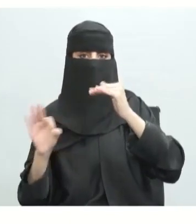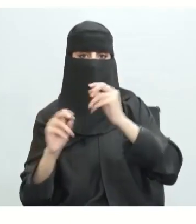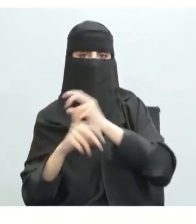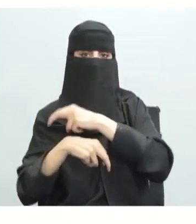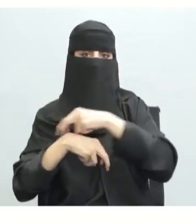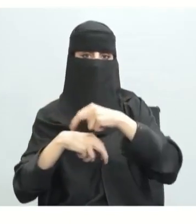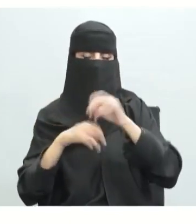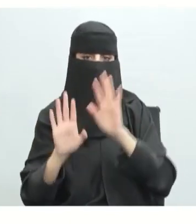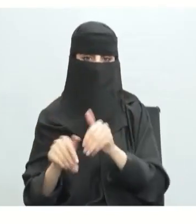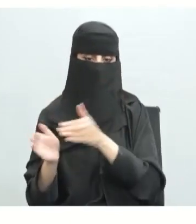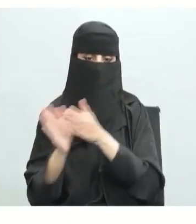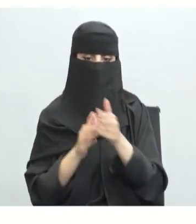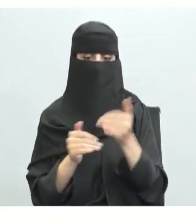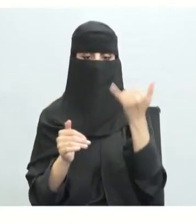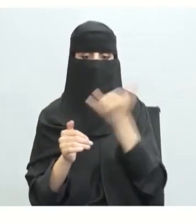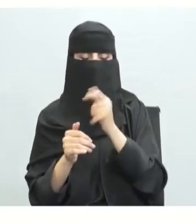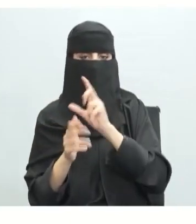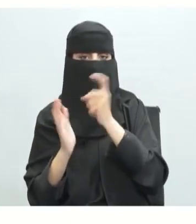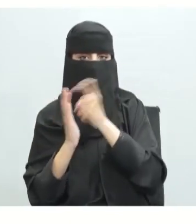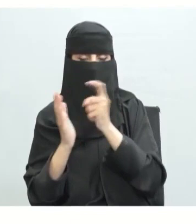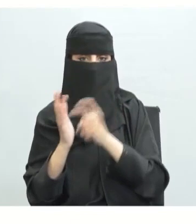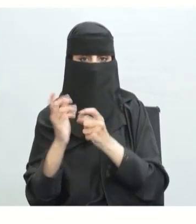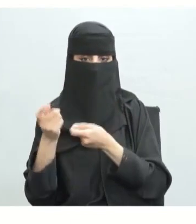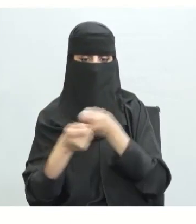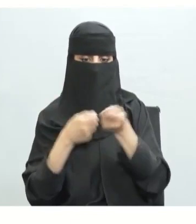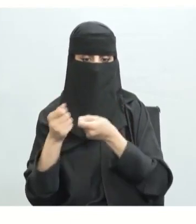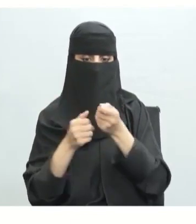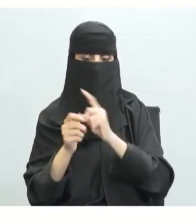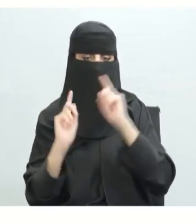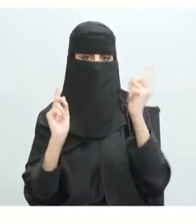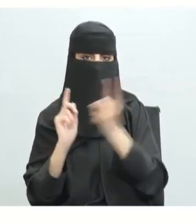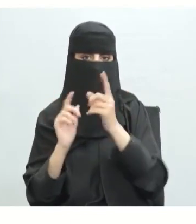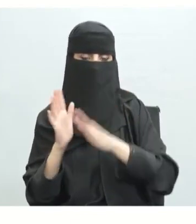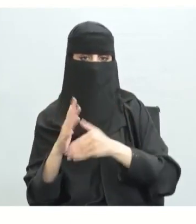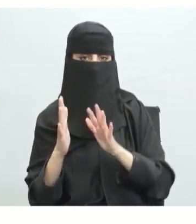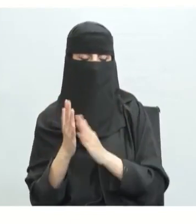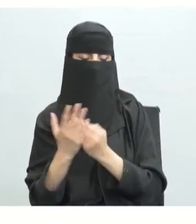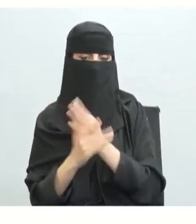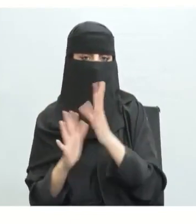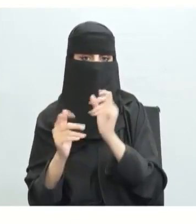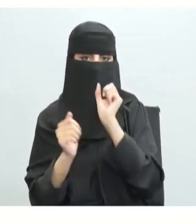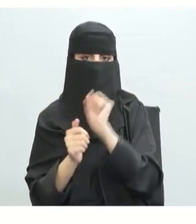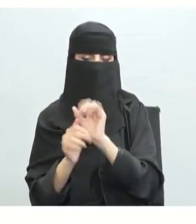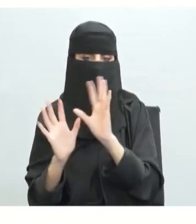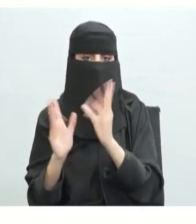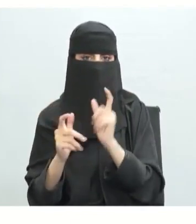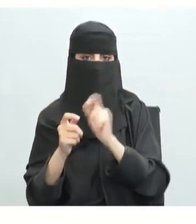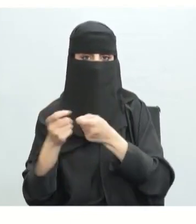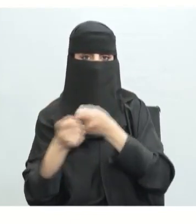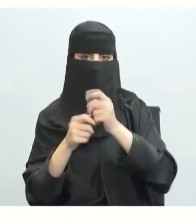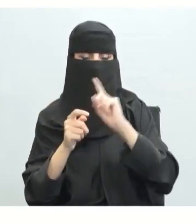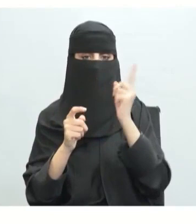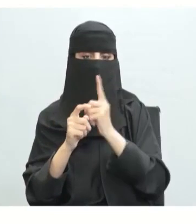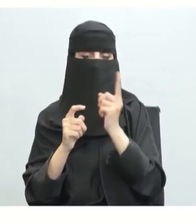وارتكاز النظام الاقتصادي العالمي الجديد على مبدأ اقتصاد السوق وسعي دول